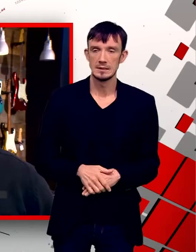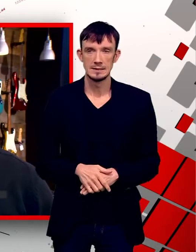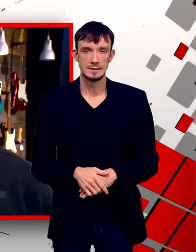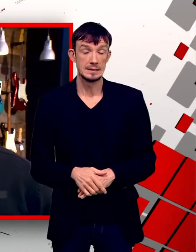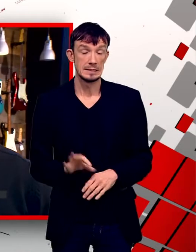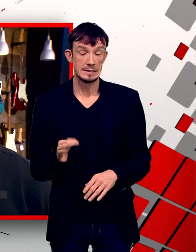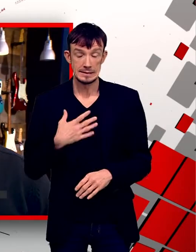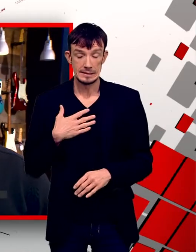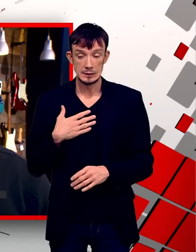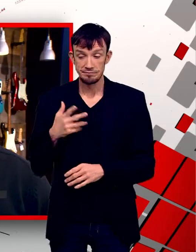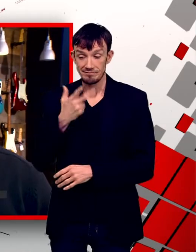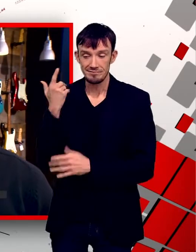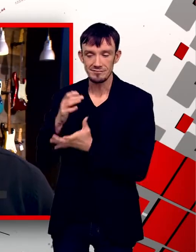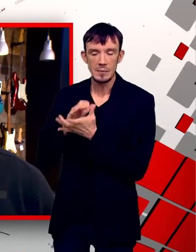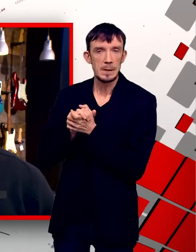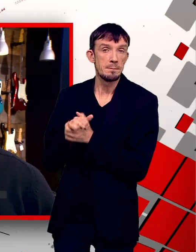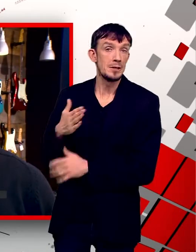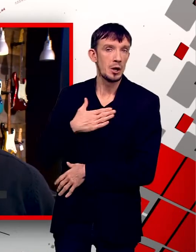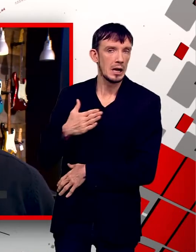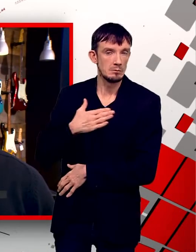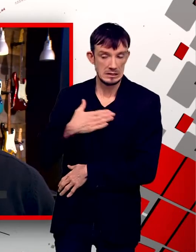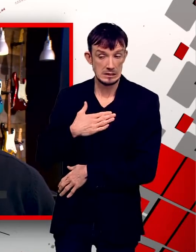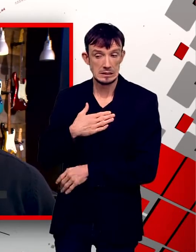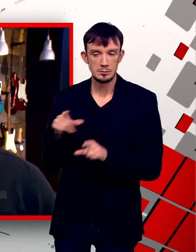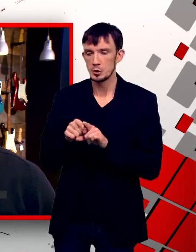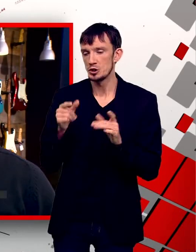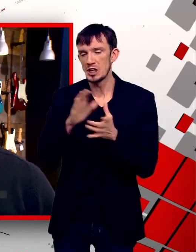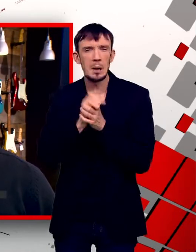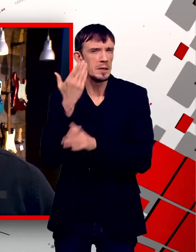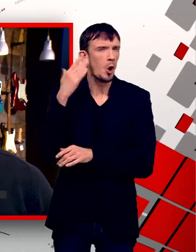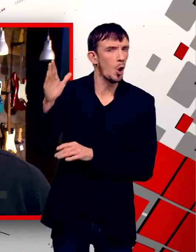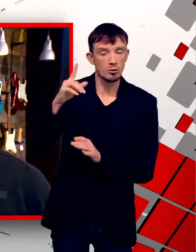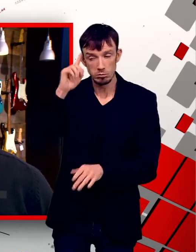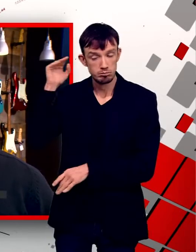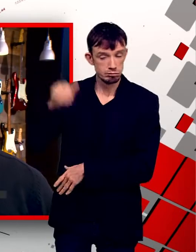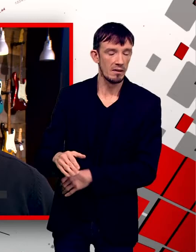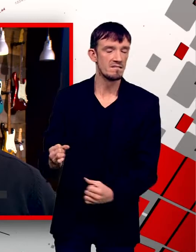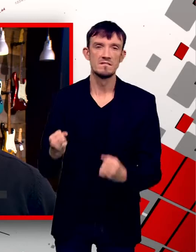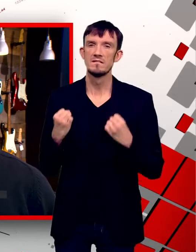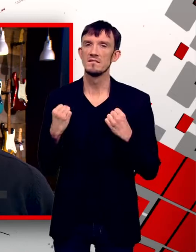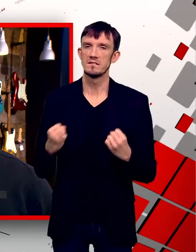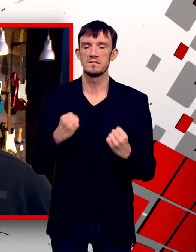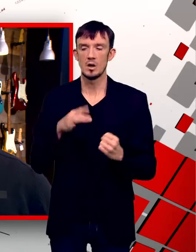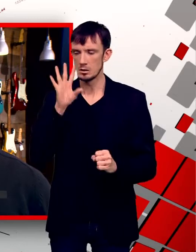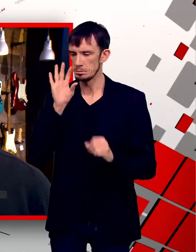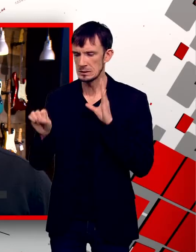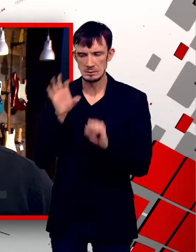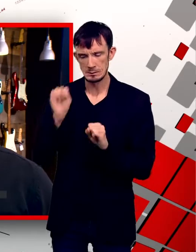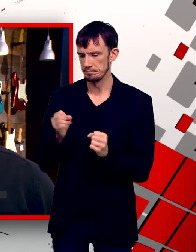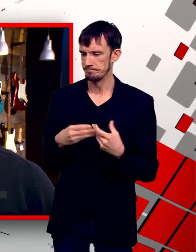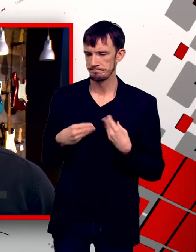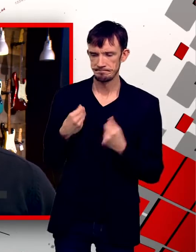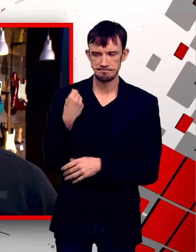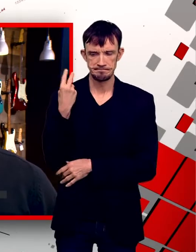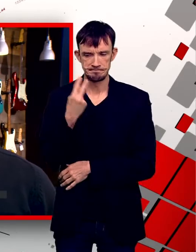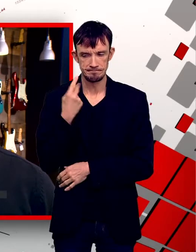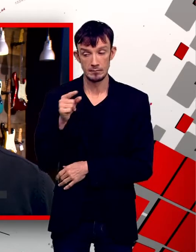que je constatais autour de moi des amis musiciens et plus particulièrement de mon meilleur ami qui